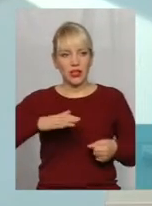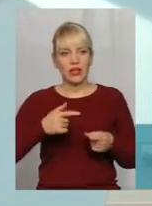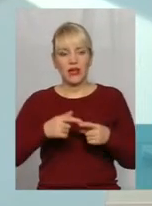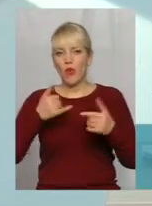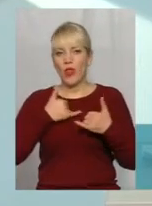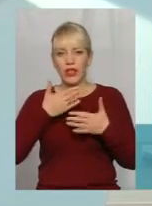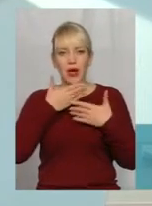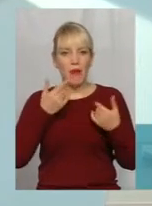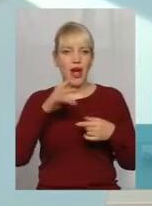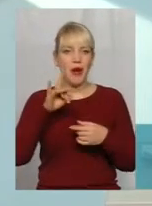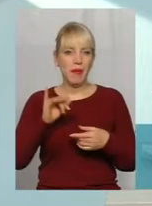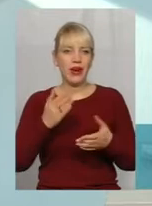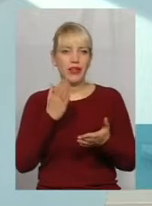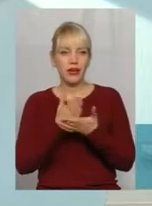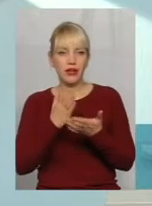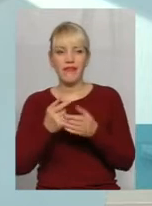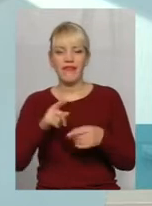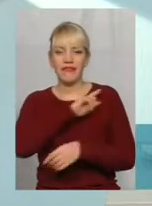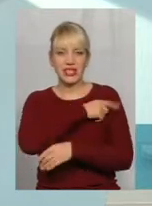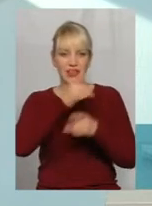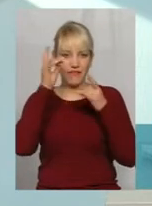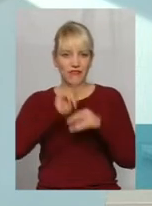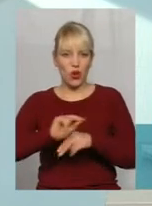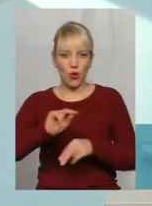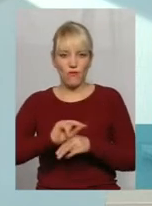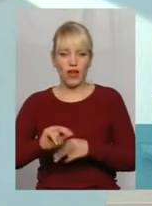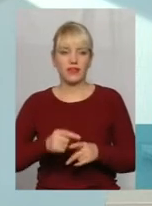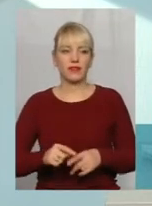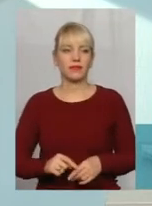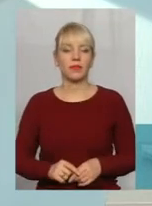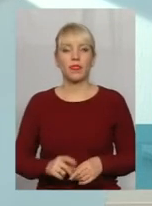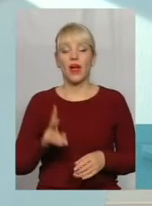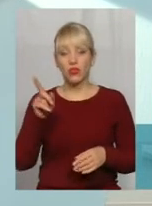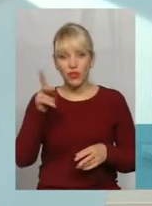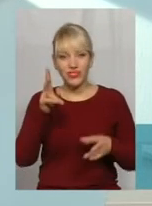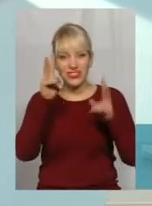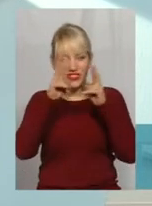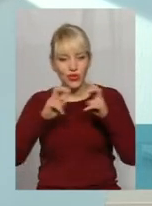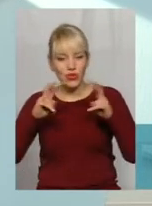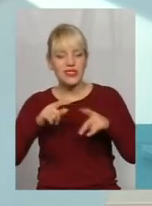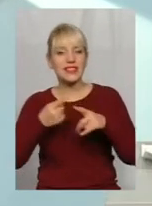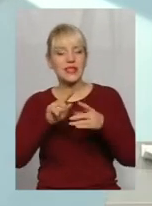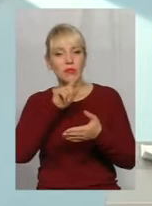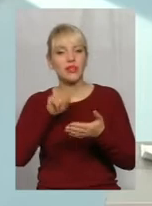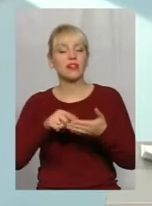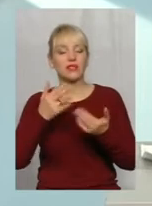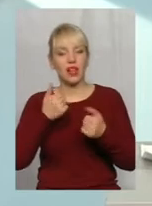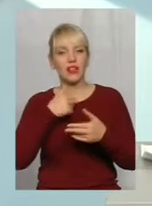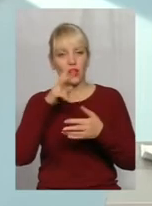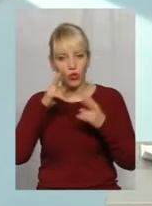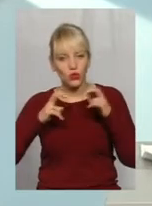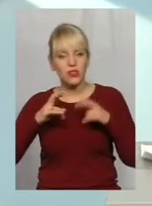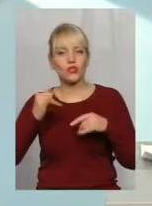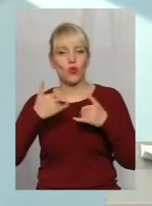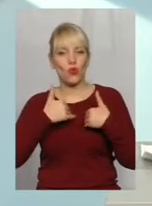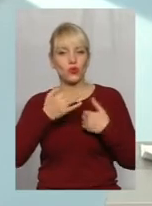немає, при наявності факультетів фізовиховання і історичних факультетів. Але ж ви досліджуєте ці Я досліджую, але хочу сказати таке. На